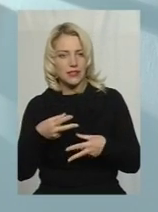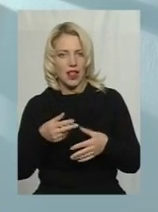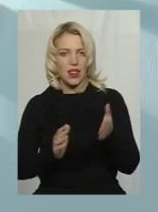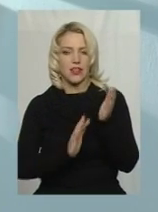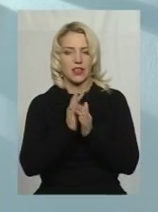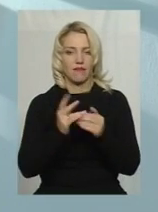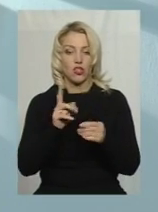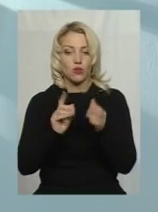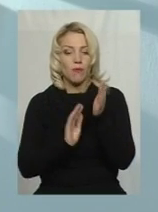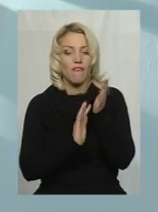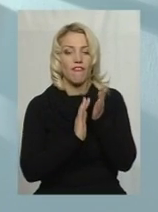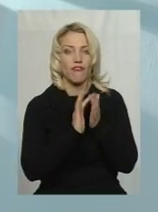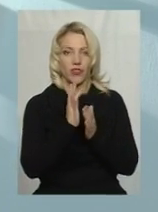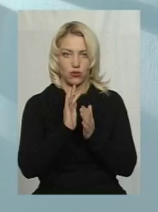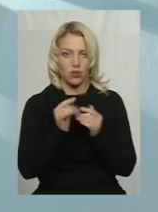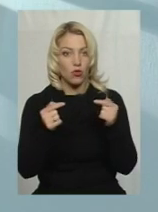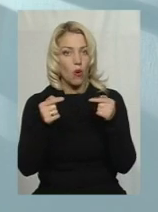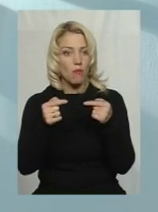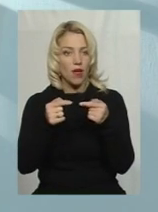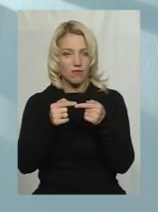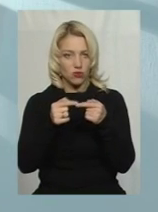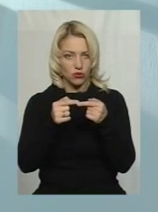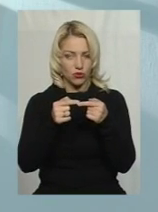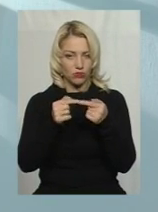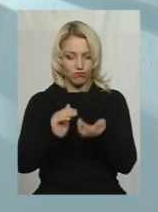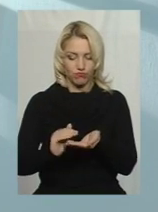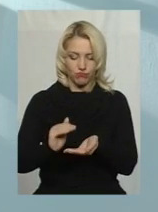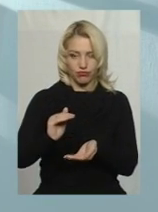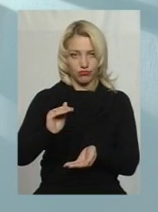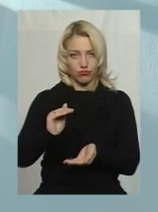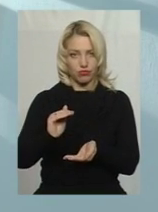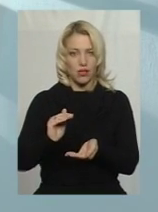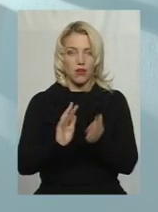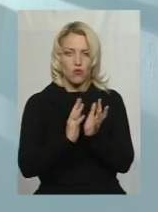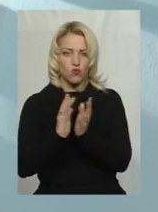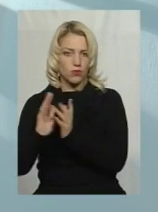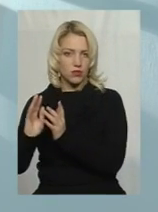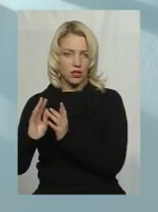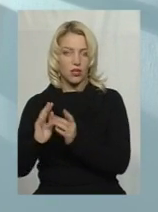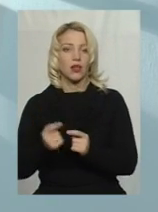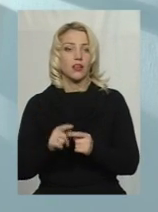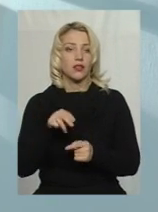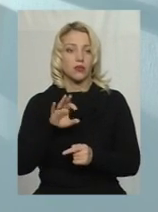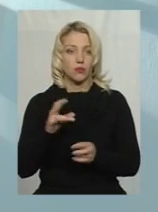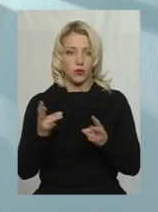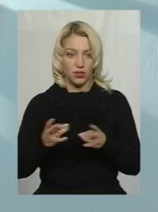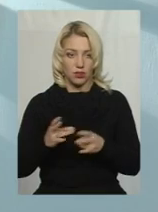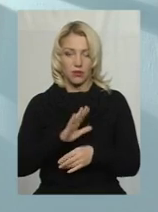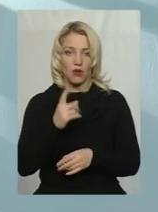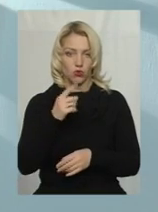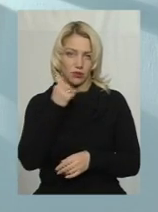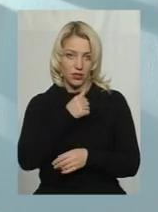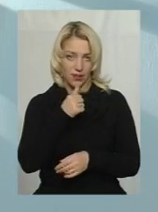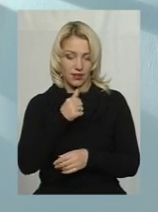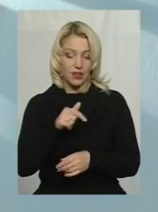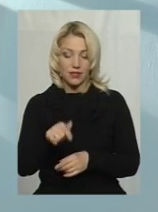виросла до певної консистенції, скажімо так, густини, висоти. Потрібен не один рік. Тобто